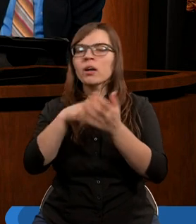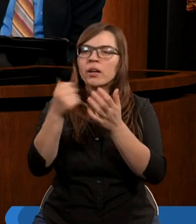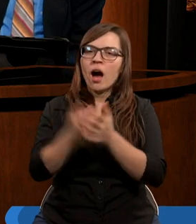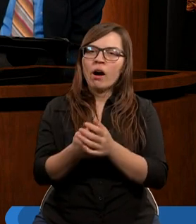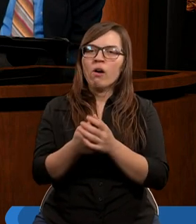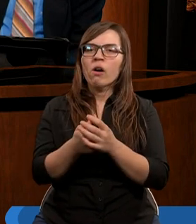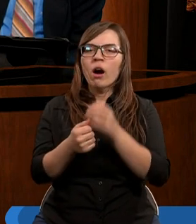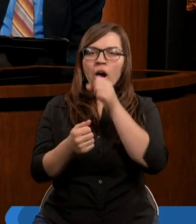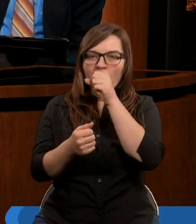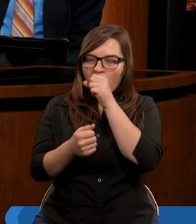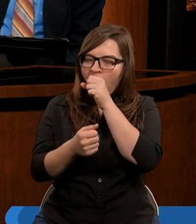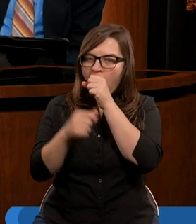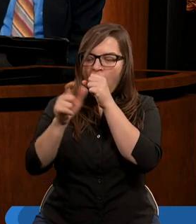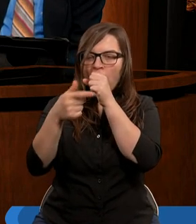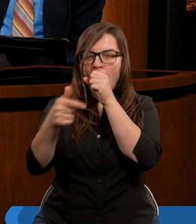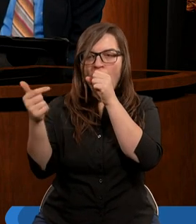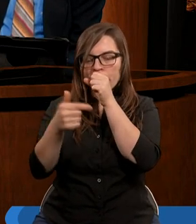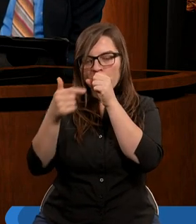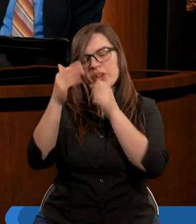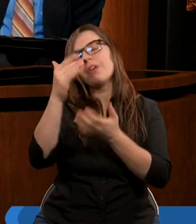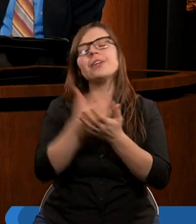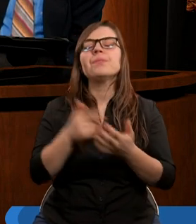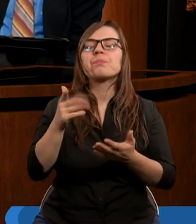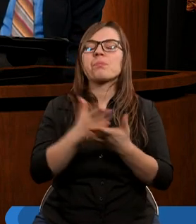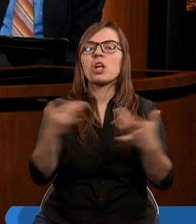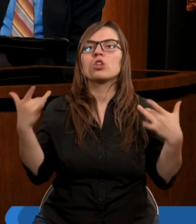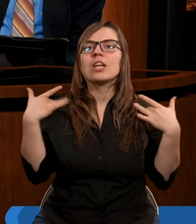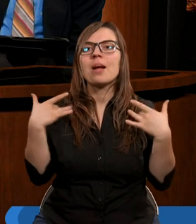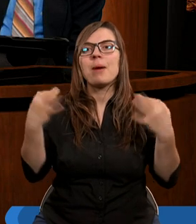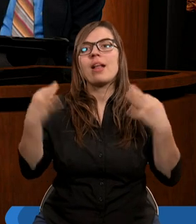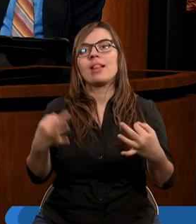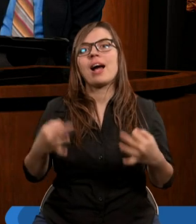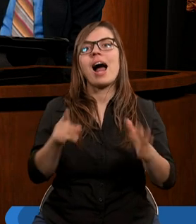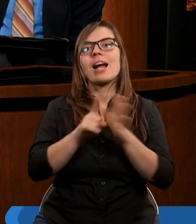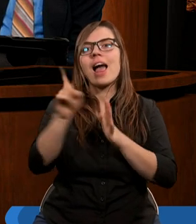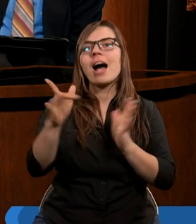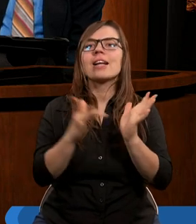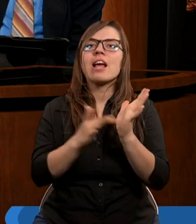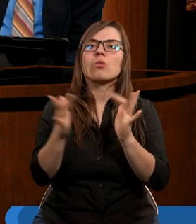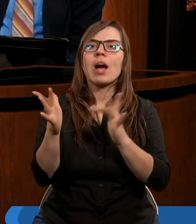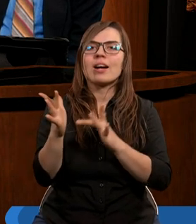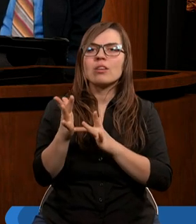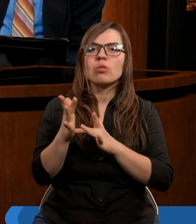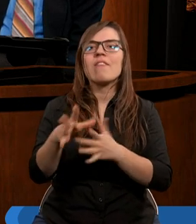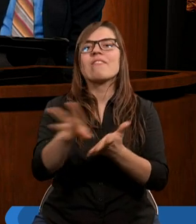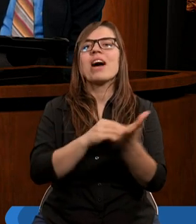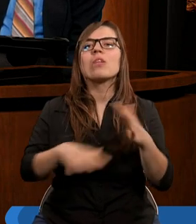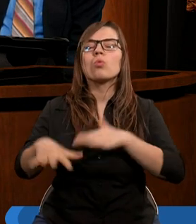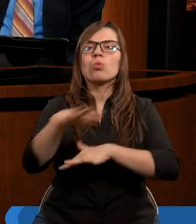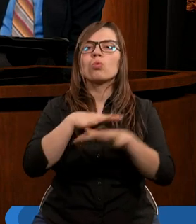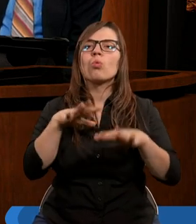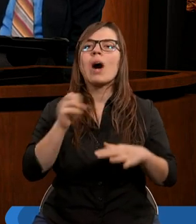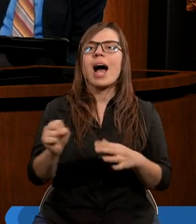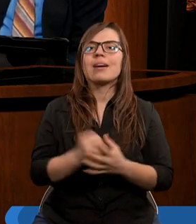już nas wszystko to nie obowiązuje. Tylko żyjemy teraz dla Jezusa Chrystusa według ducha.